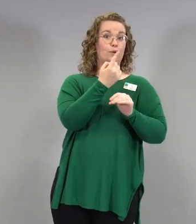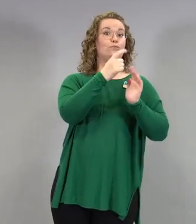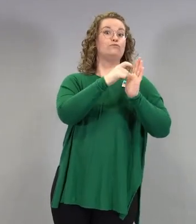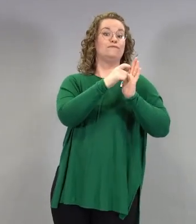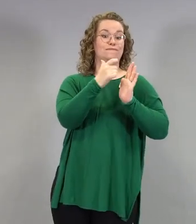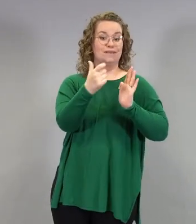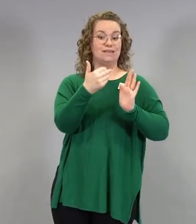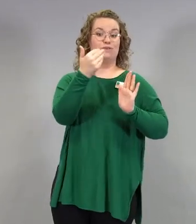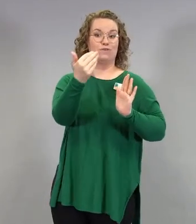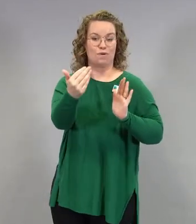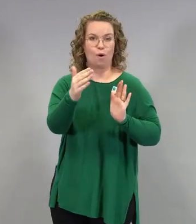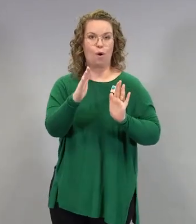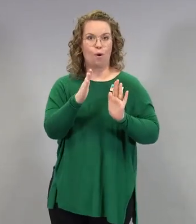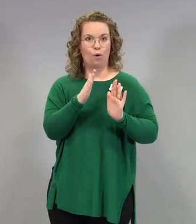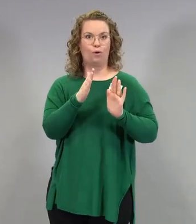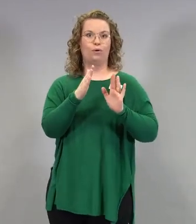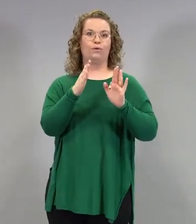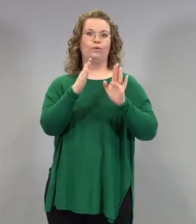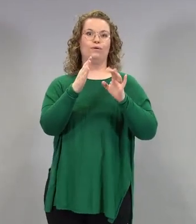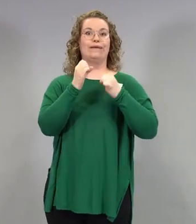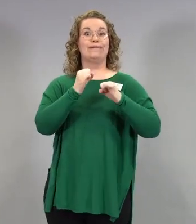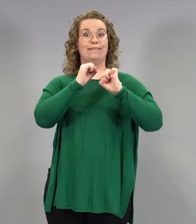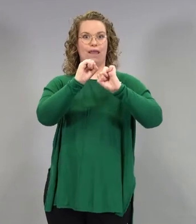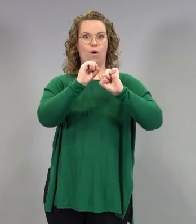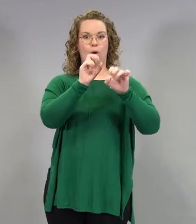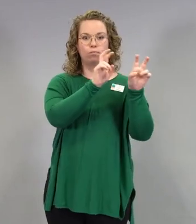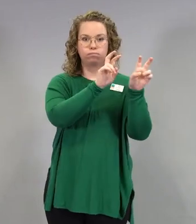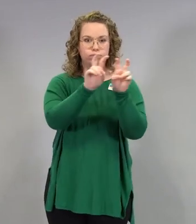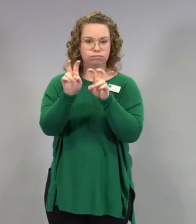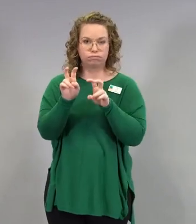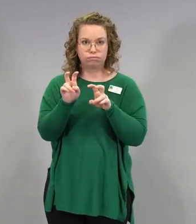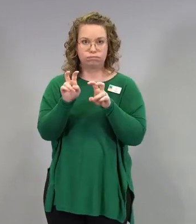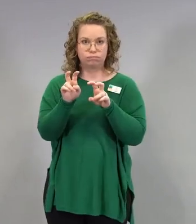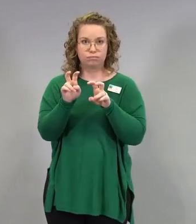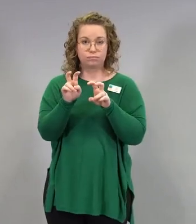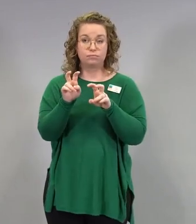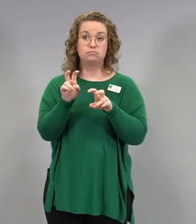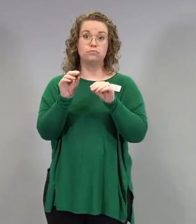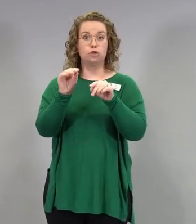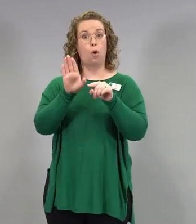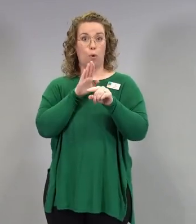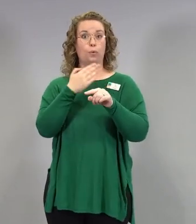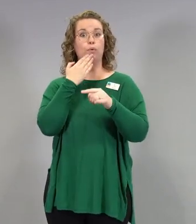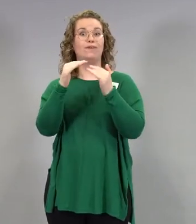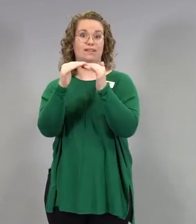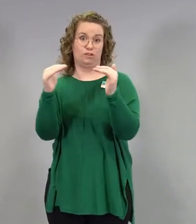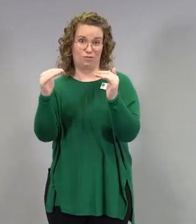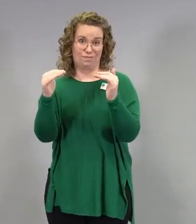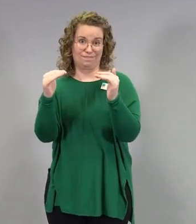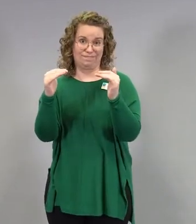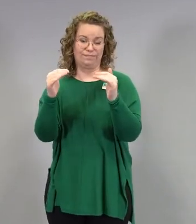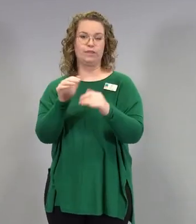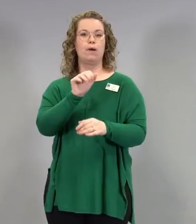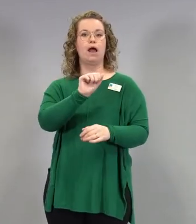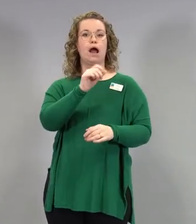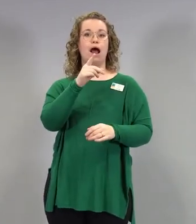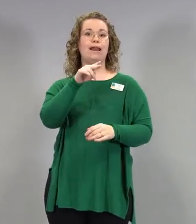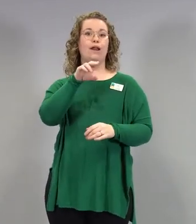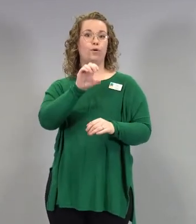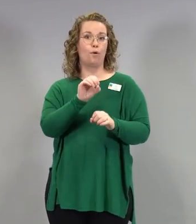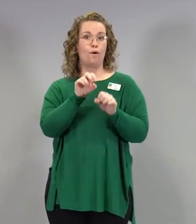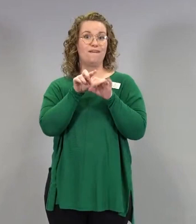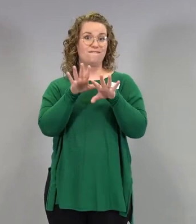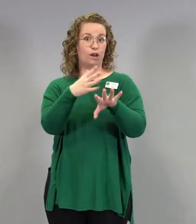ollaan hyvin korkeissa lukemissa näissä adenovirusvektorirokotteissa, ei ehkä ihan niin korkeissa lukemissa, mutta sitten kun me